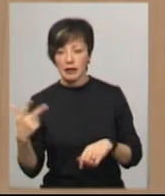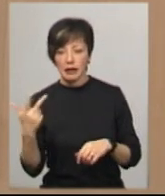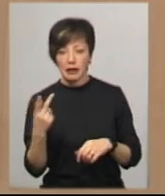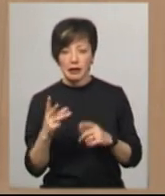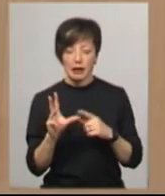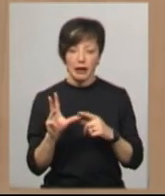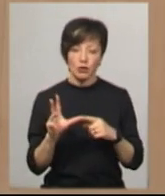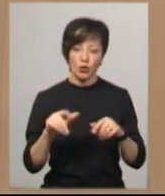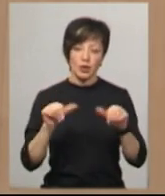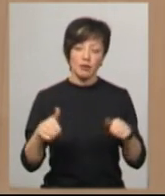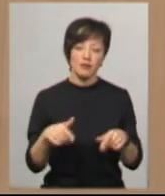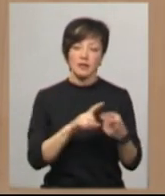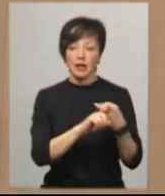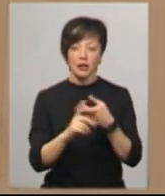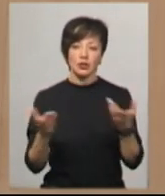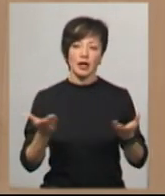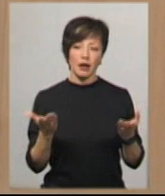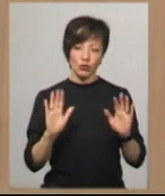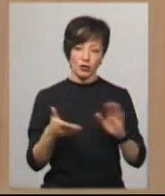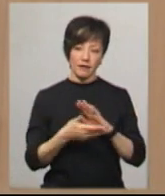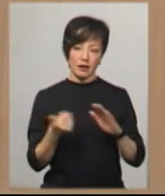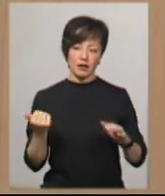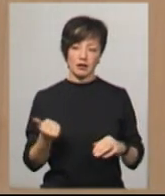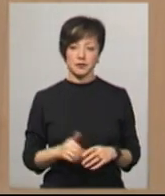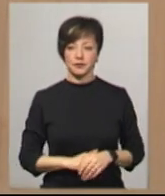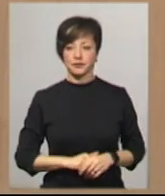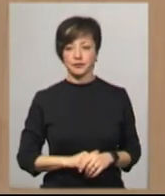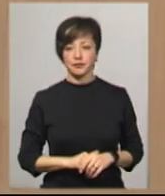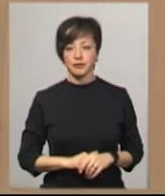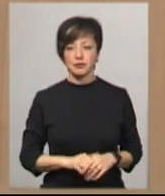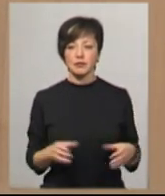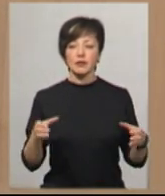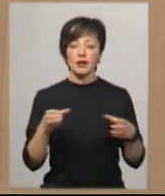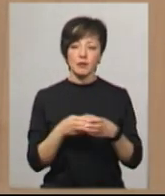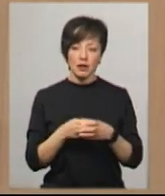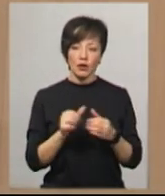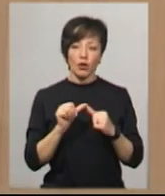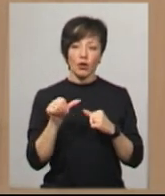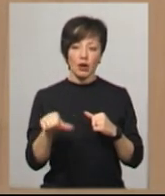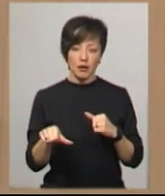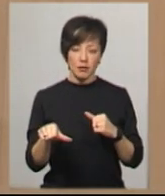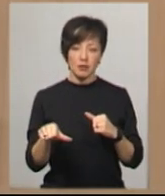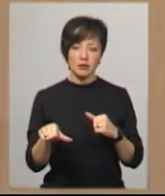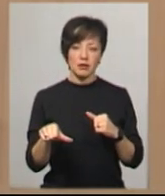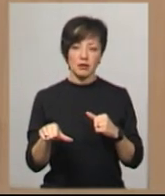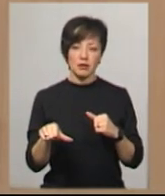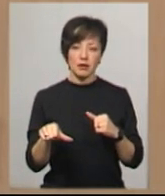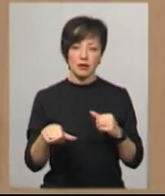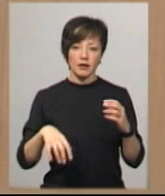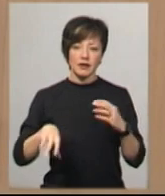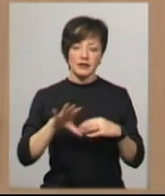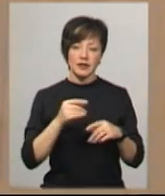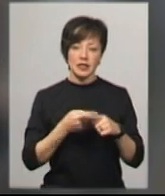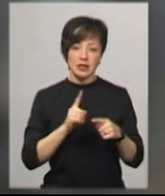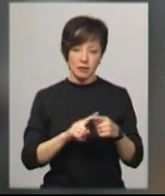типу, в залежності від того, який буде виклик. Бригада і окремо розгорнуті ці бригади, вони всім цим